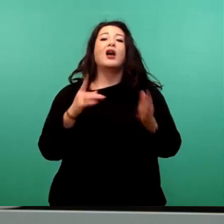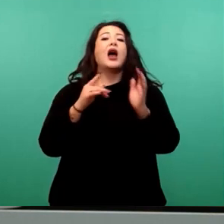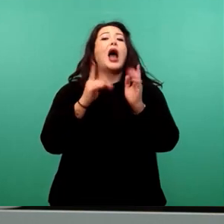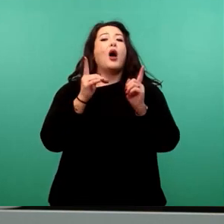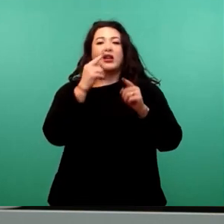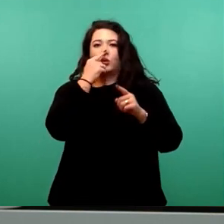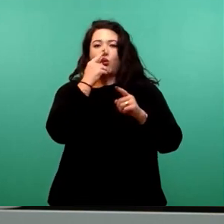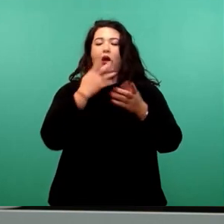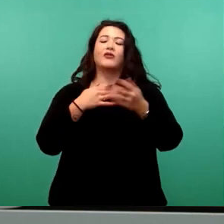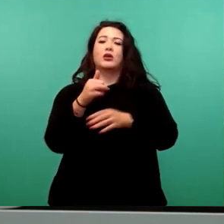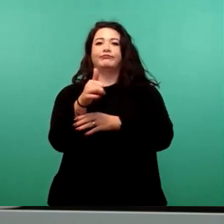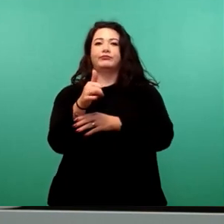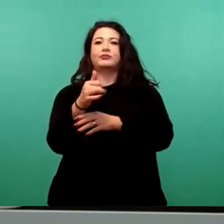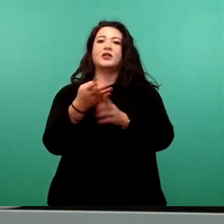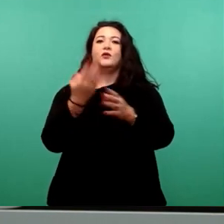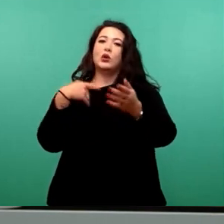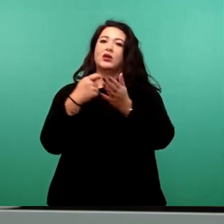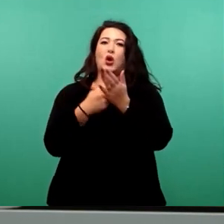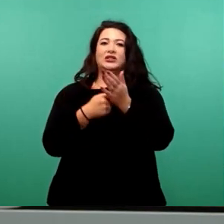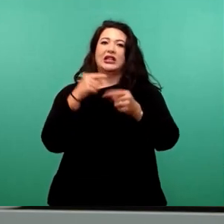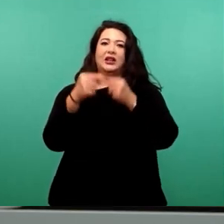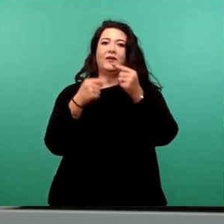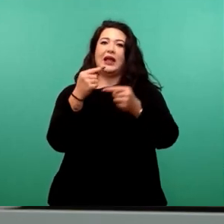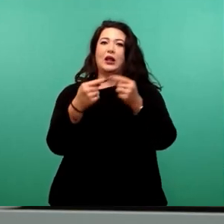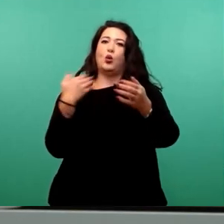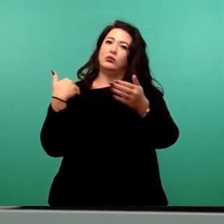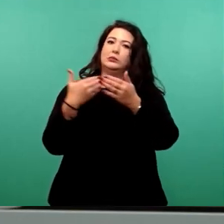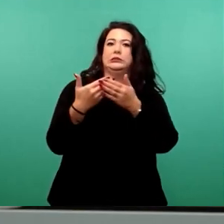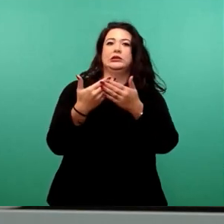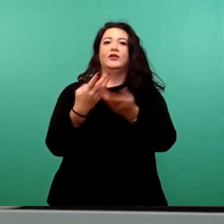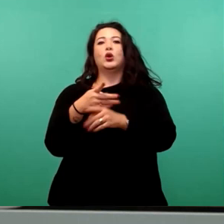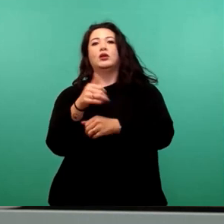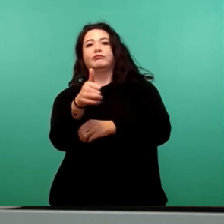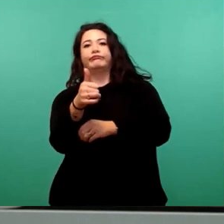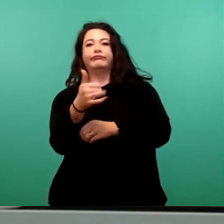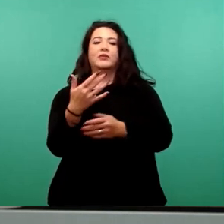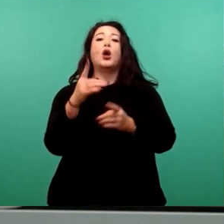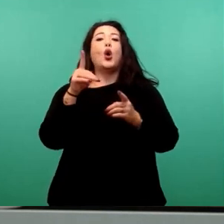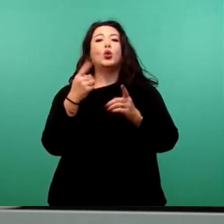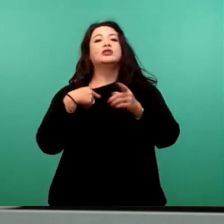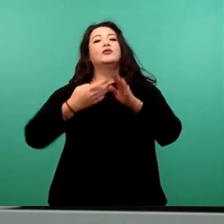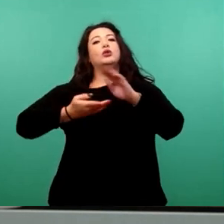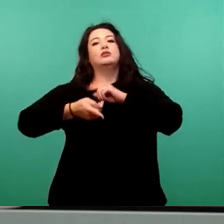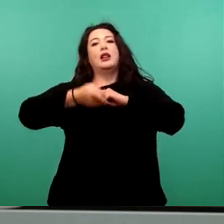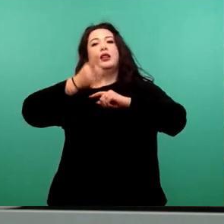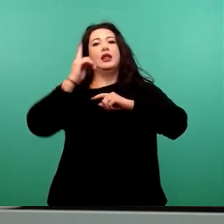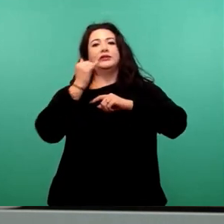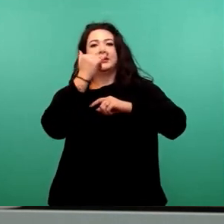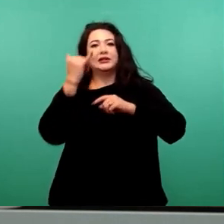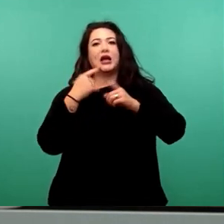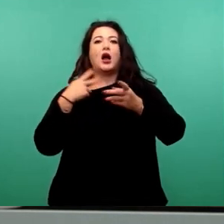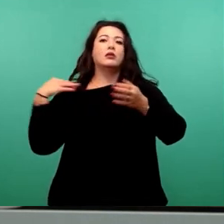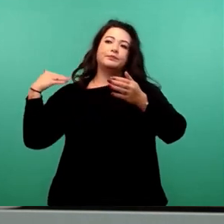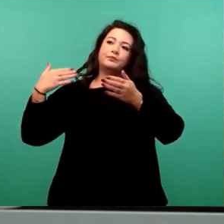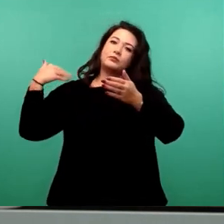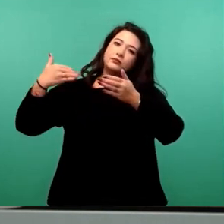den Kostenentwicklungen ausgehen, die Annahmen, die ausgehen von dem, was im Jahre 22 an